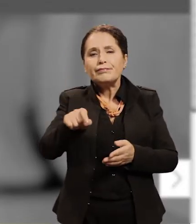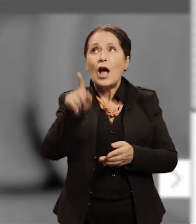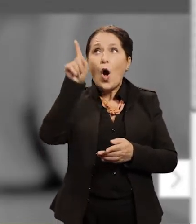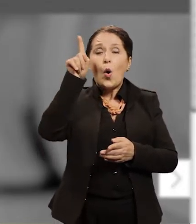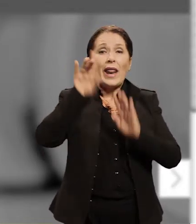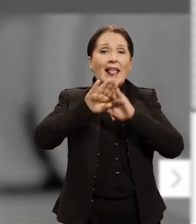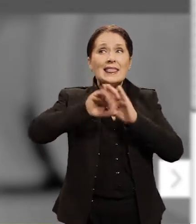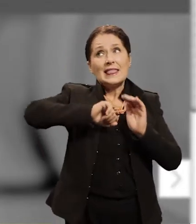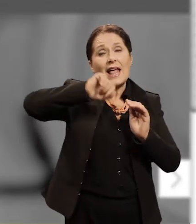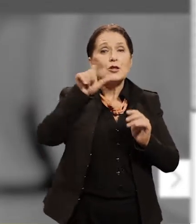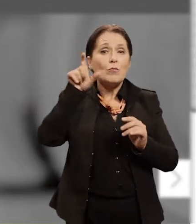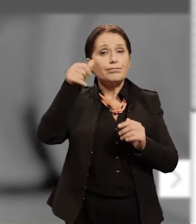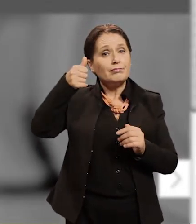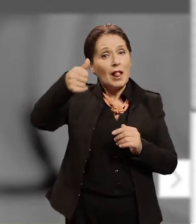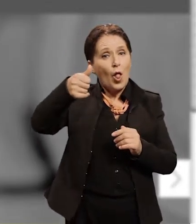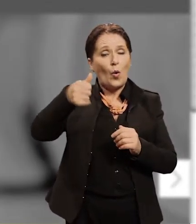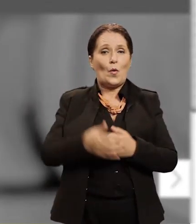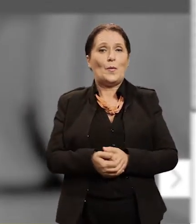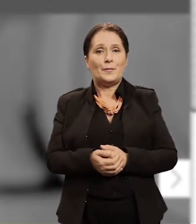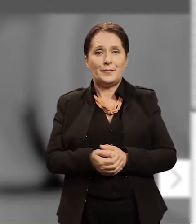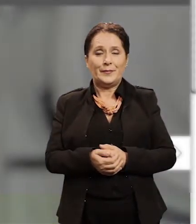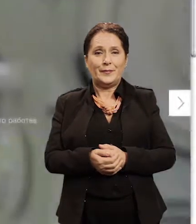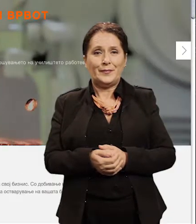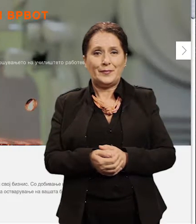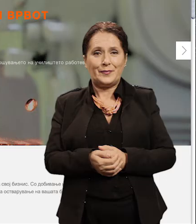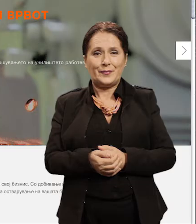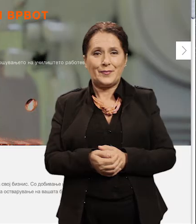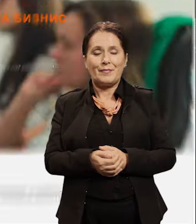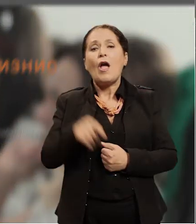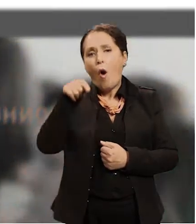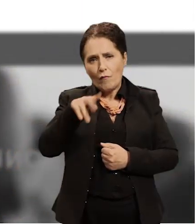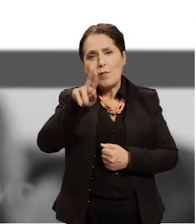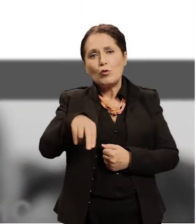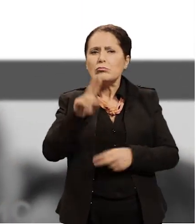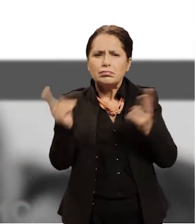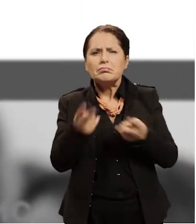Користете ги по волностите за по-добра визуализација на текстовите и материалите.